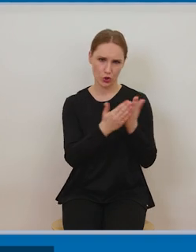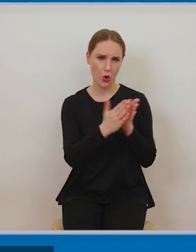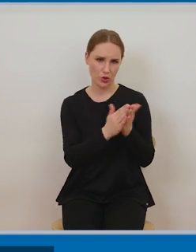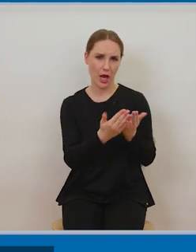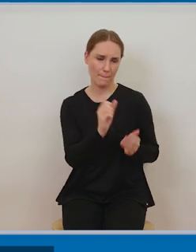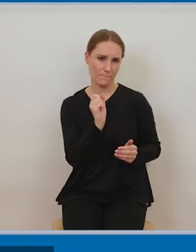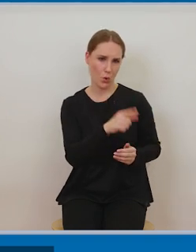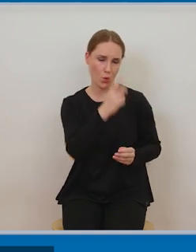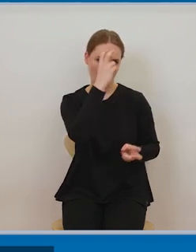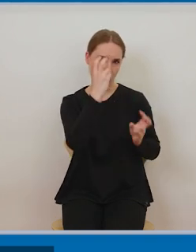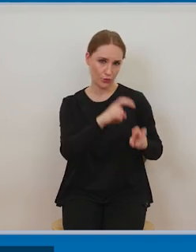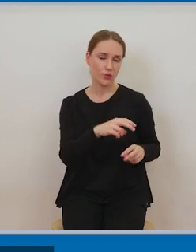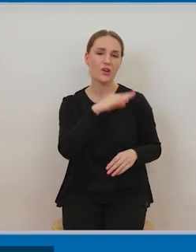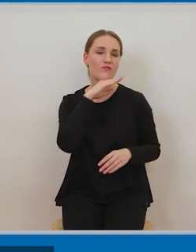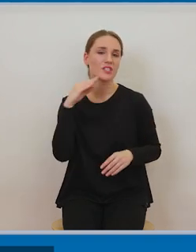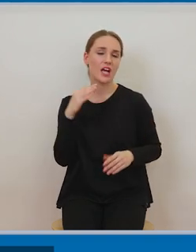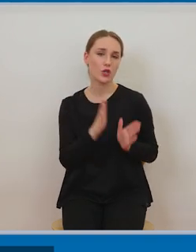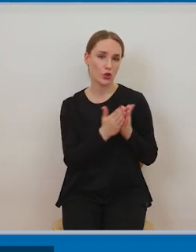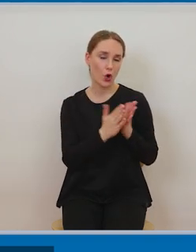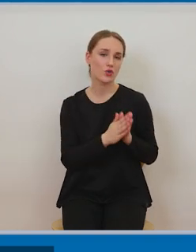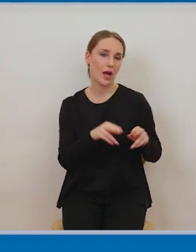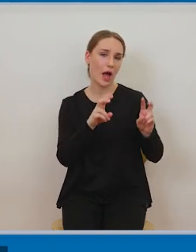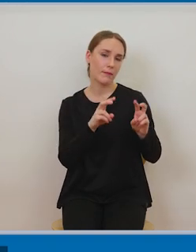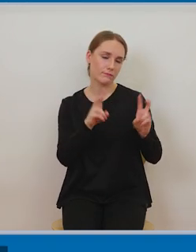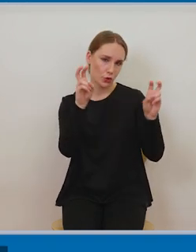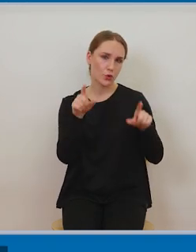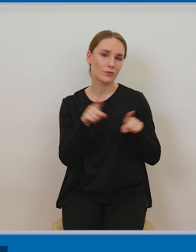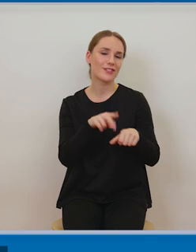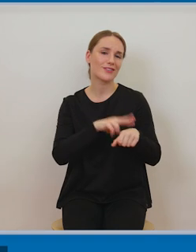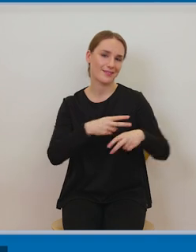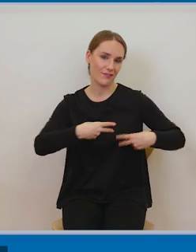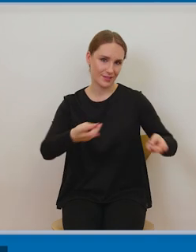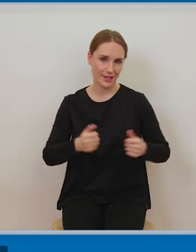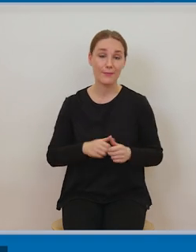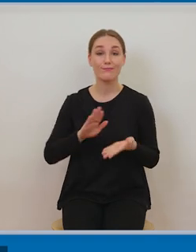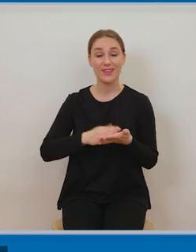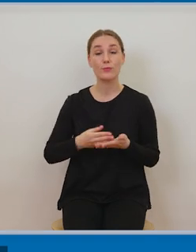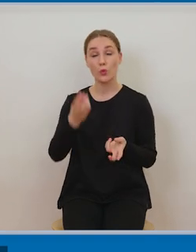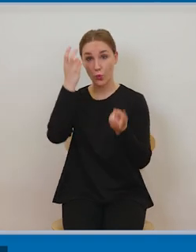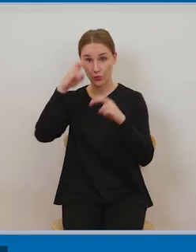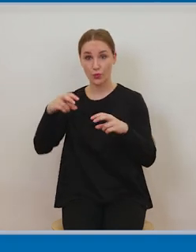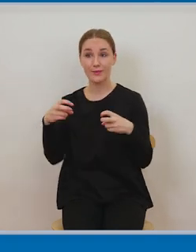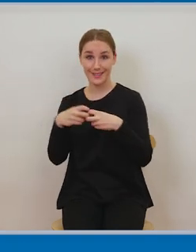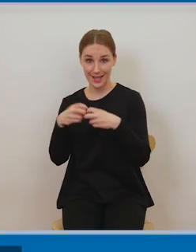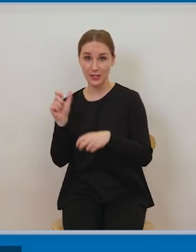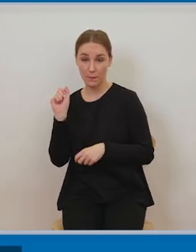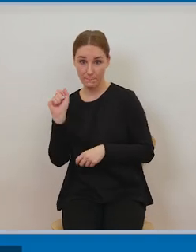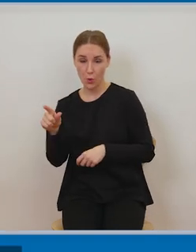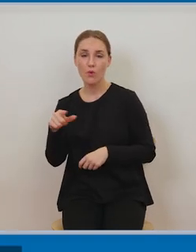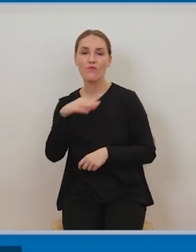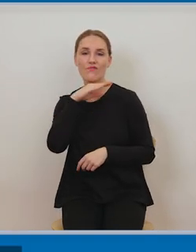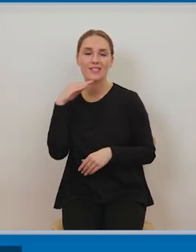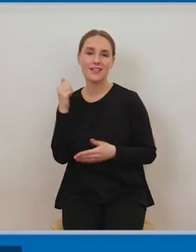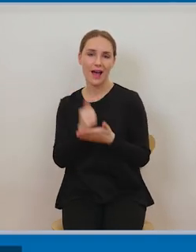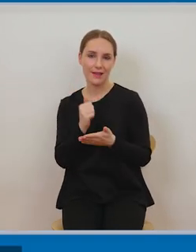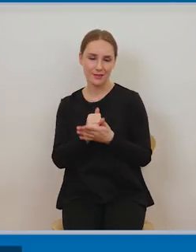daty zapoznania się, ponieważ jak wiemy, zawartość stron internetowych ulega zmianie. W momencie, gdy my dzisiaj przygotowujemy materiały, to rzeczywiście te